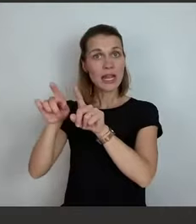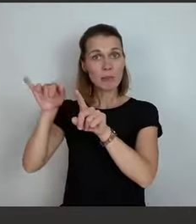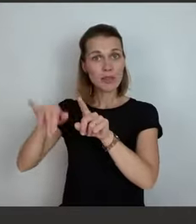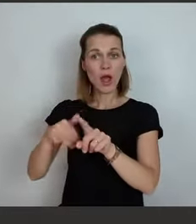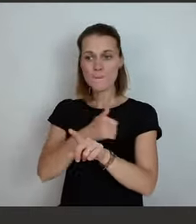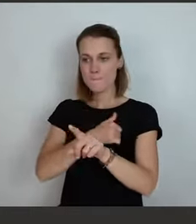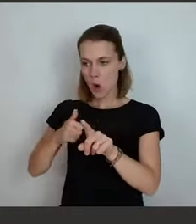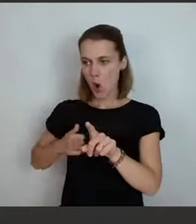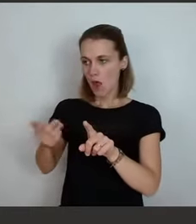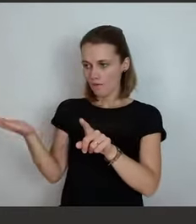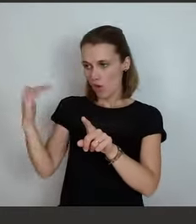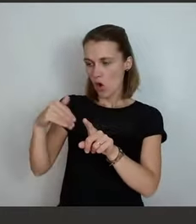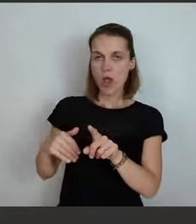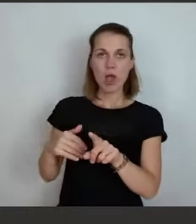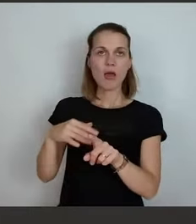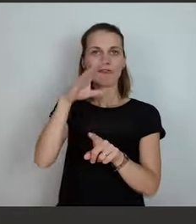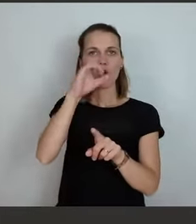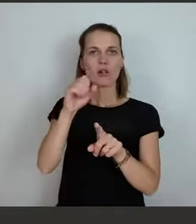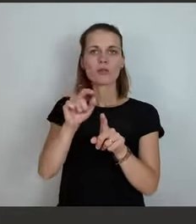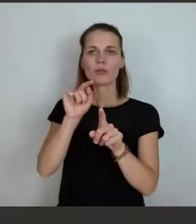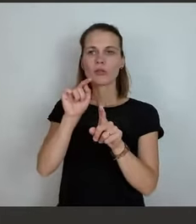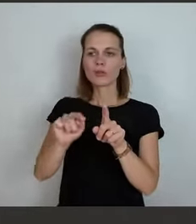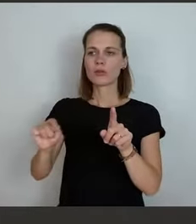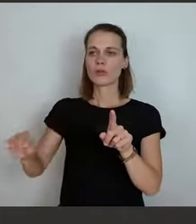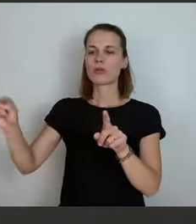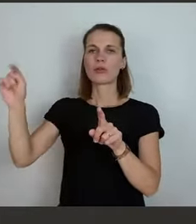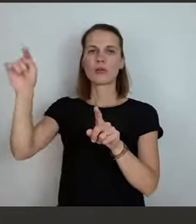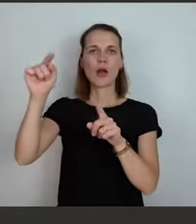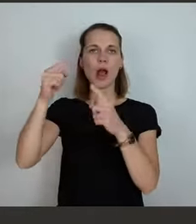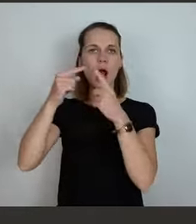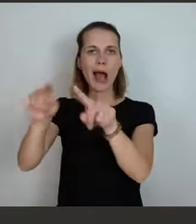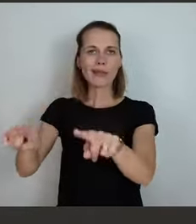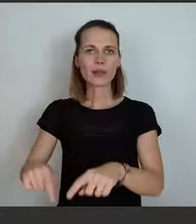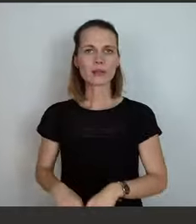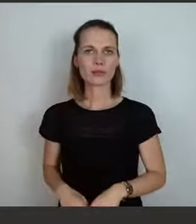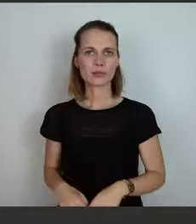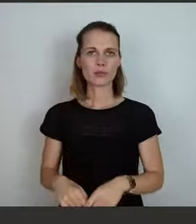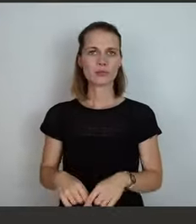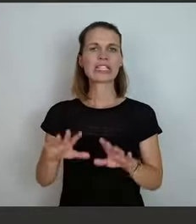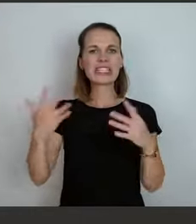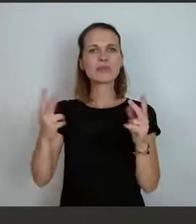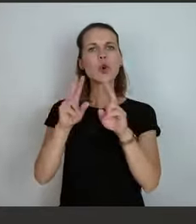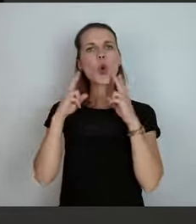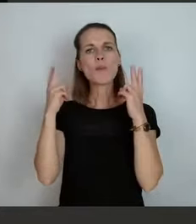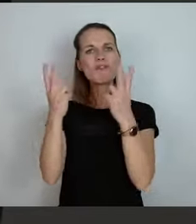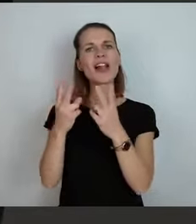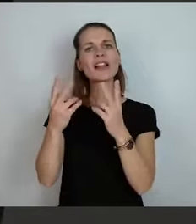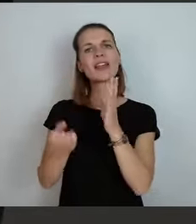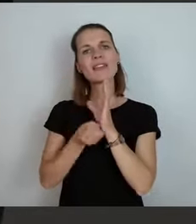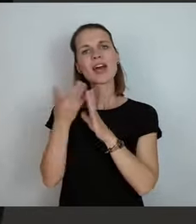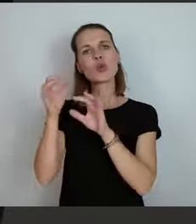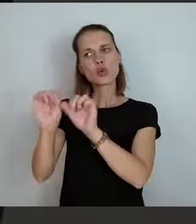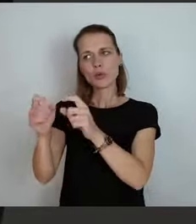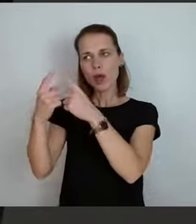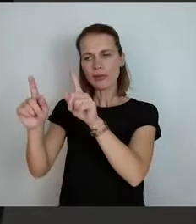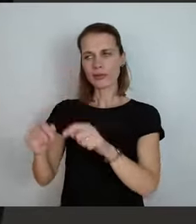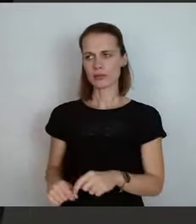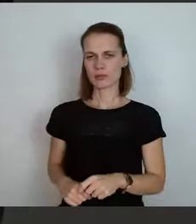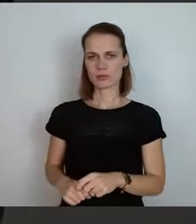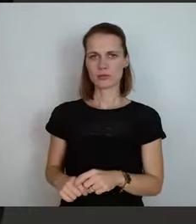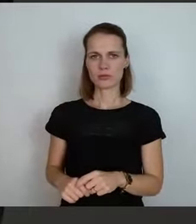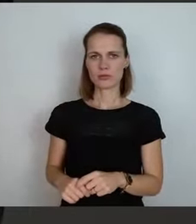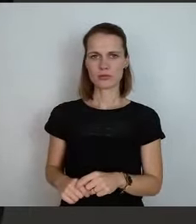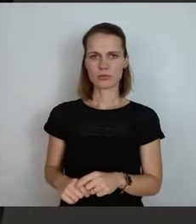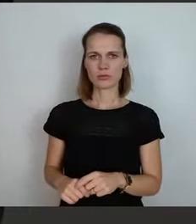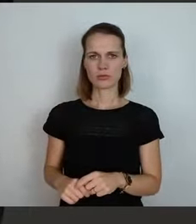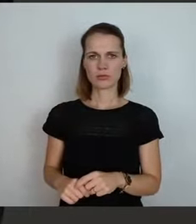herkommen, ist das eine ganz andere Form von Umwelt- und Naturschutz? Und haben wir den guten Erhaltungszustand, um den es